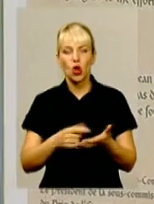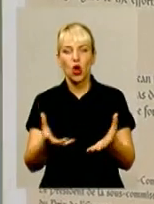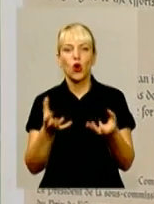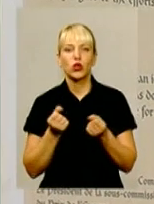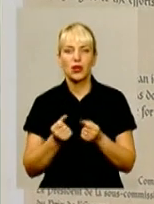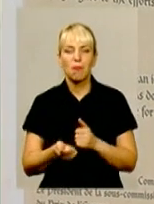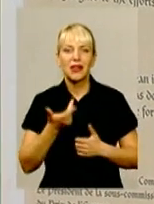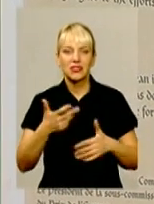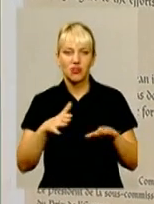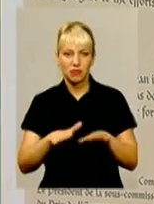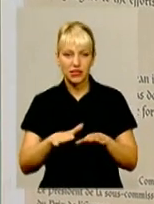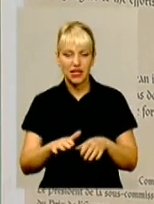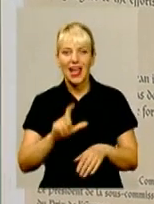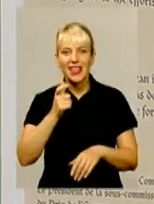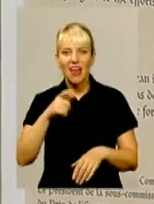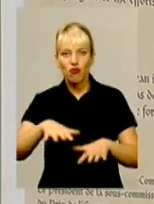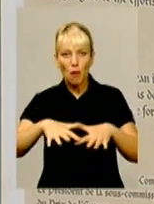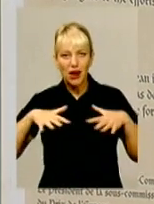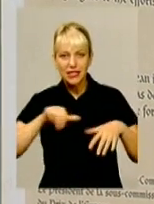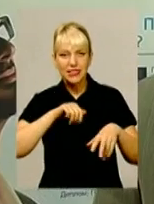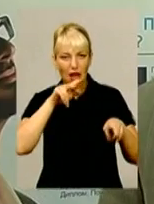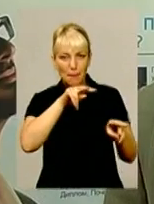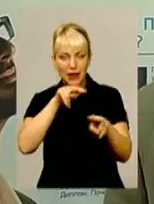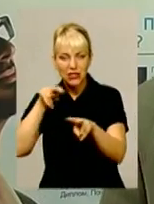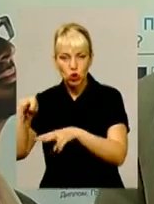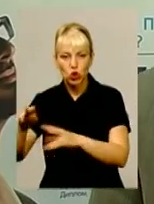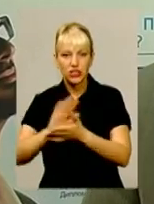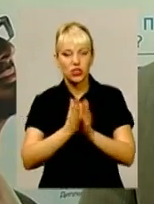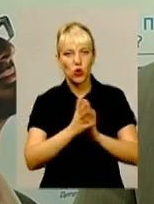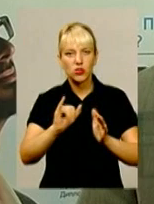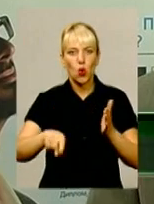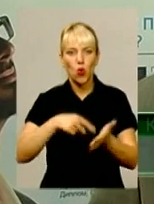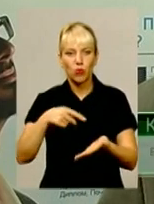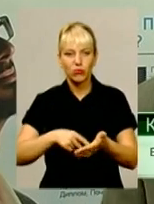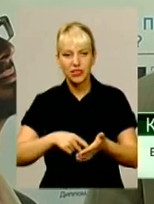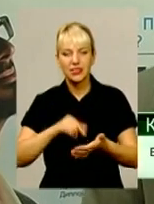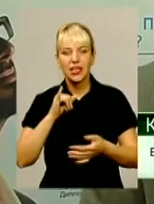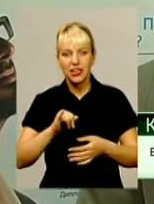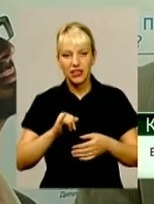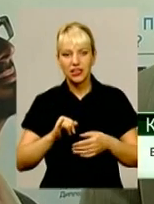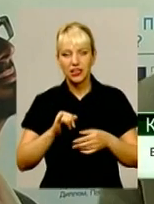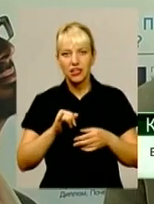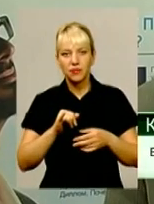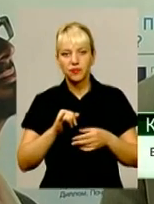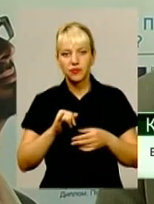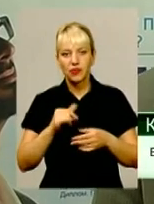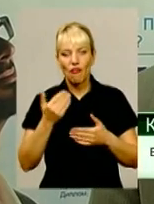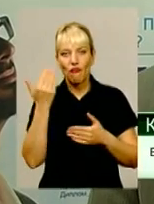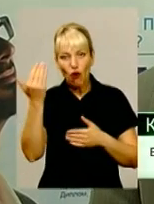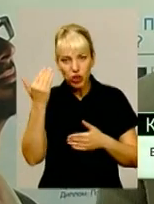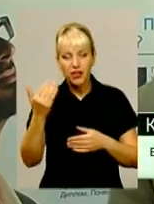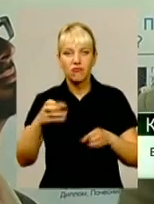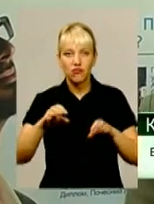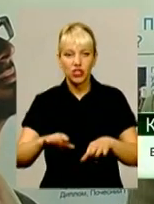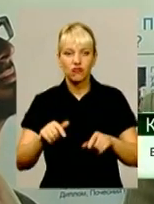Європи. Європарламент сам моніторить ситуацію в місті, і от по моніторингу ситуації вони вирішили в цьому